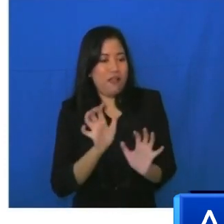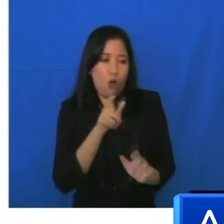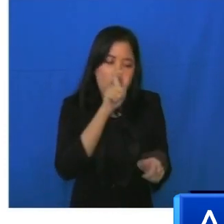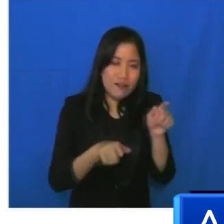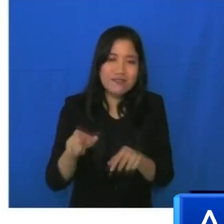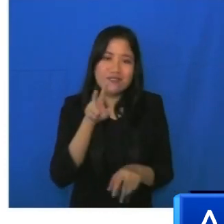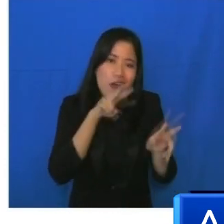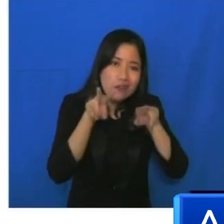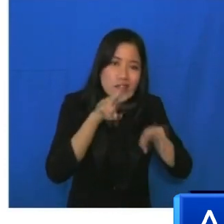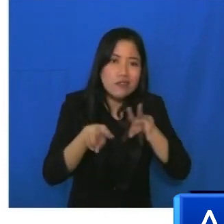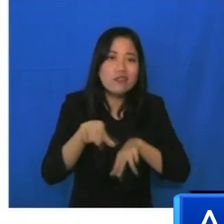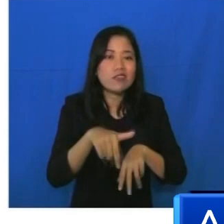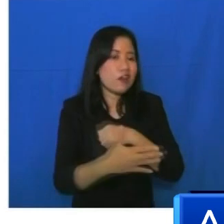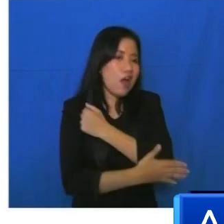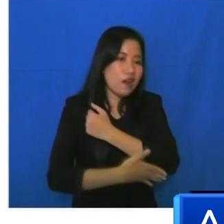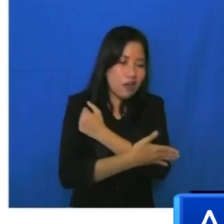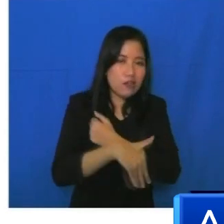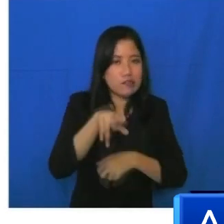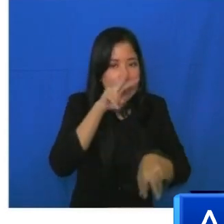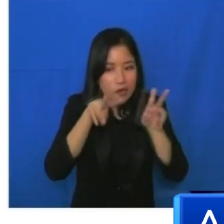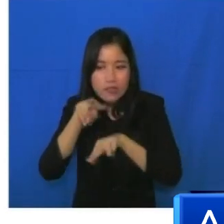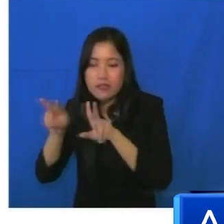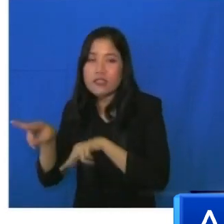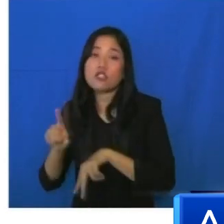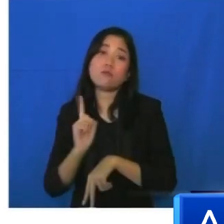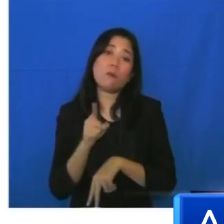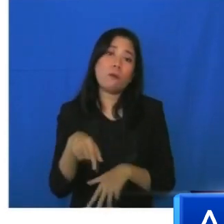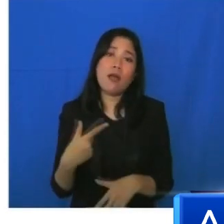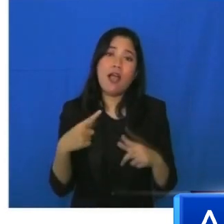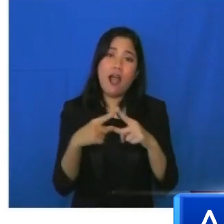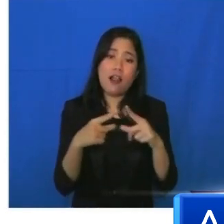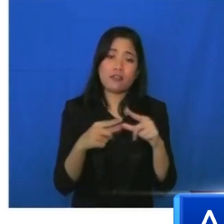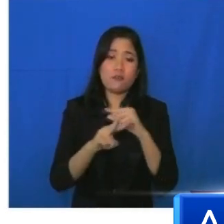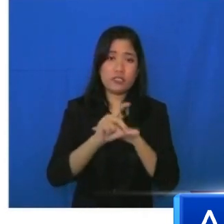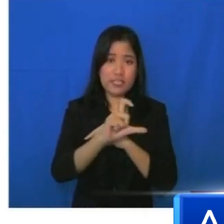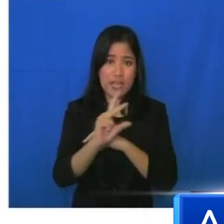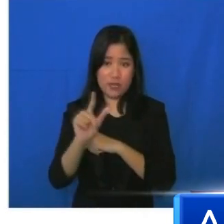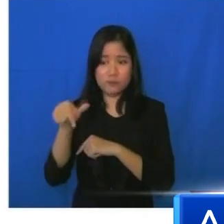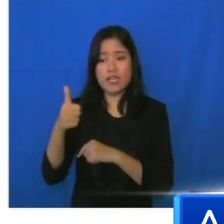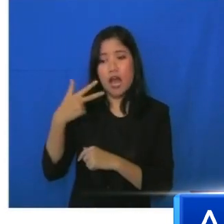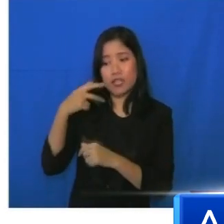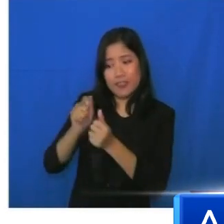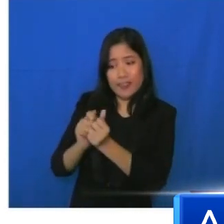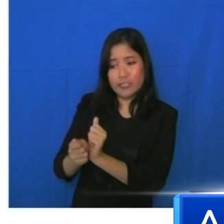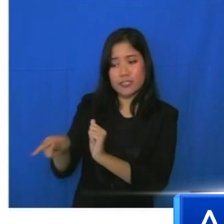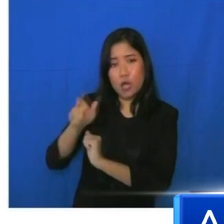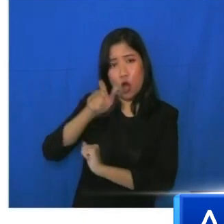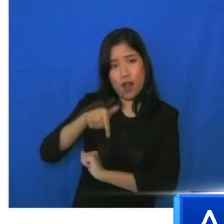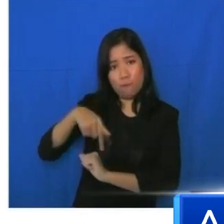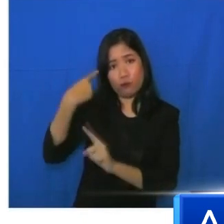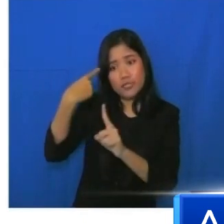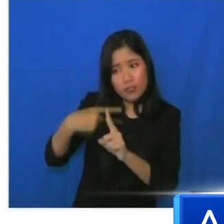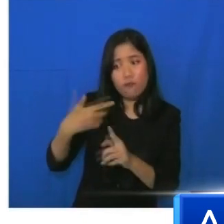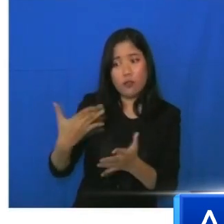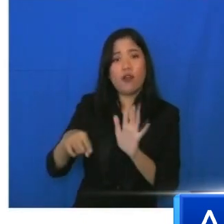dan banyak negara, karena bisa dijadikan alat uji tes apakah orang tersebut positif atau